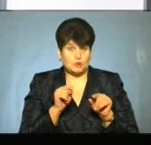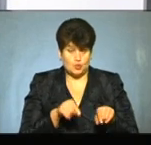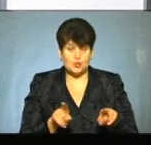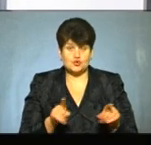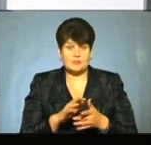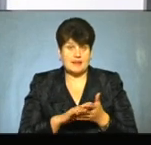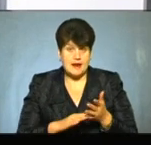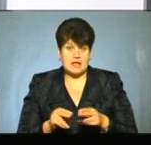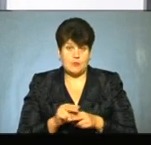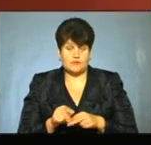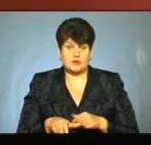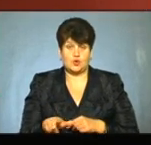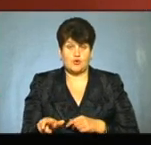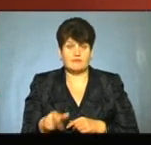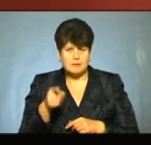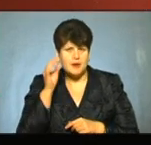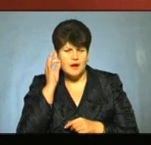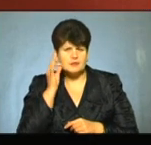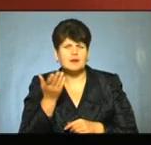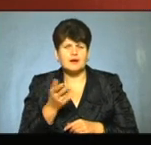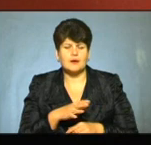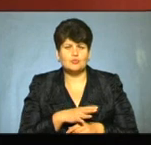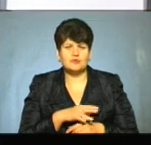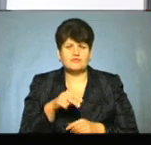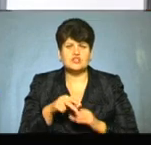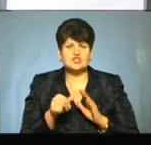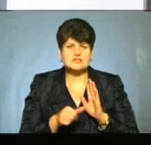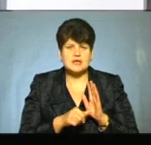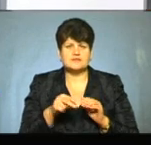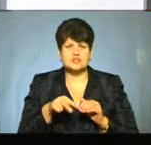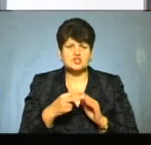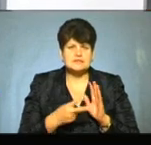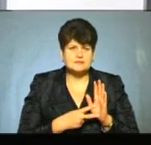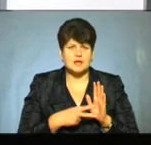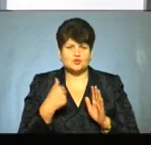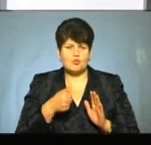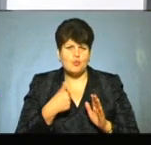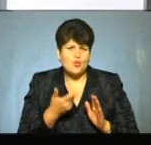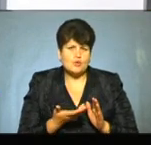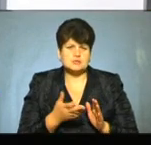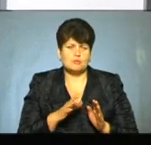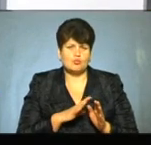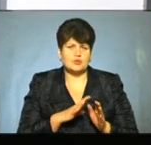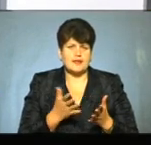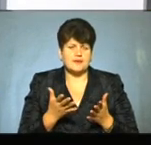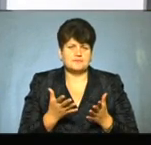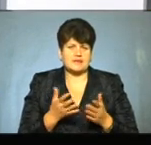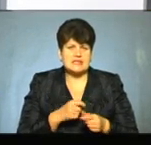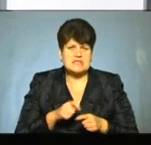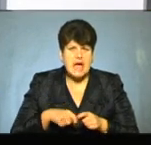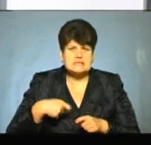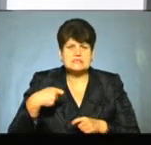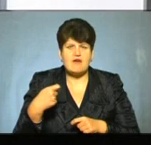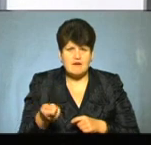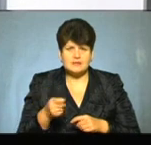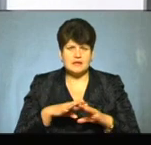далі ремонтувати дороги. Ну, ви ж пригадуєте, яка була в 2016-2017 році, така, знаєте, своєрідна естафета,